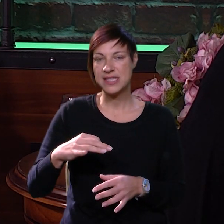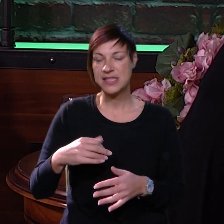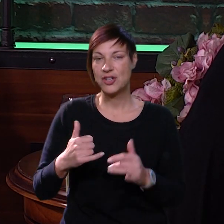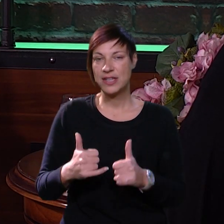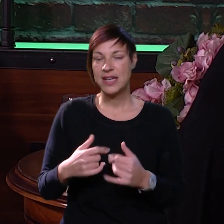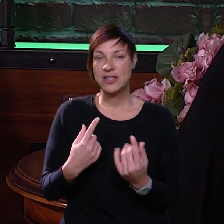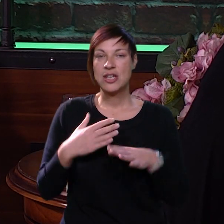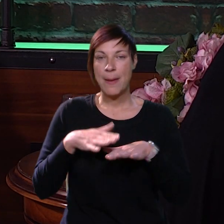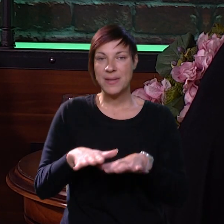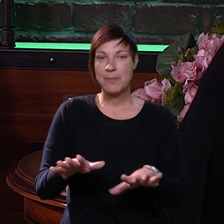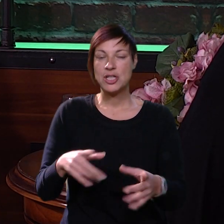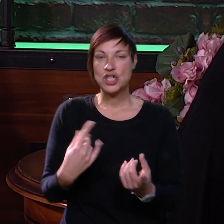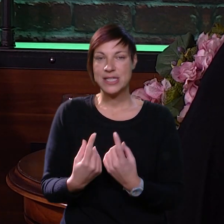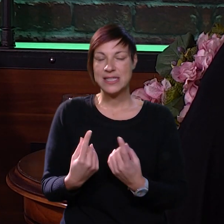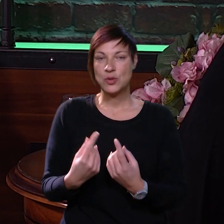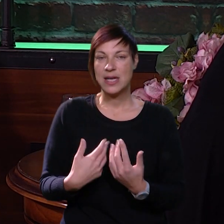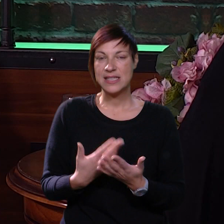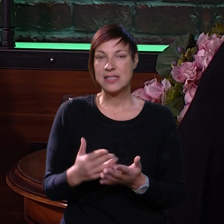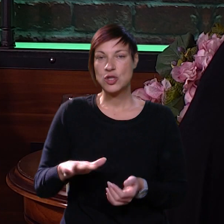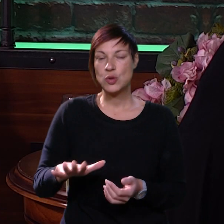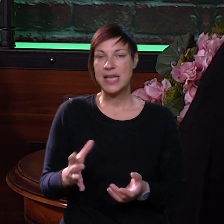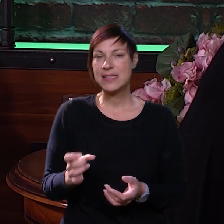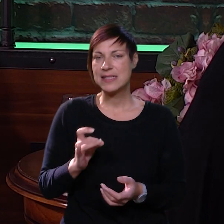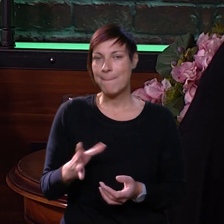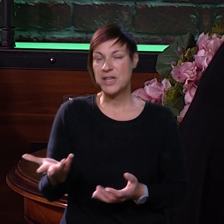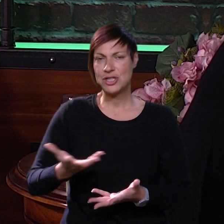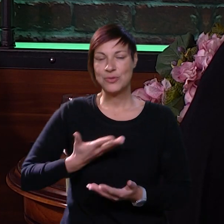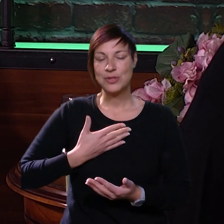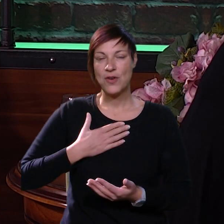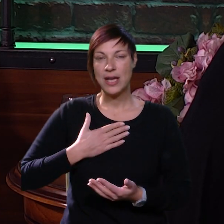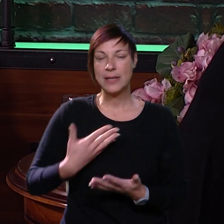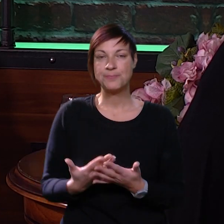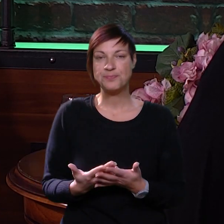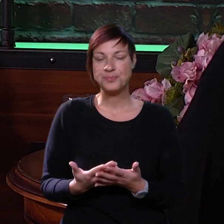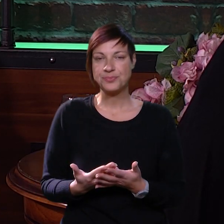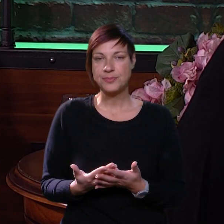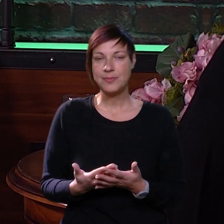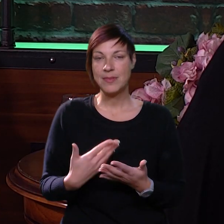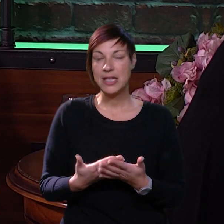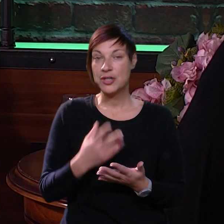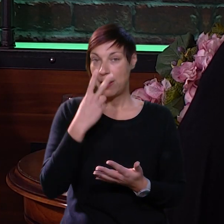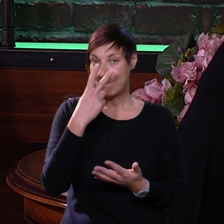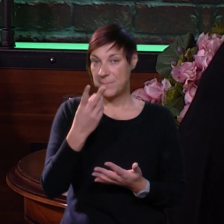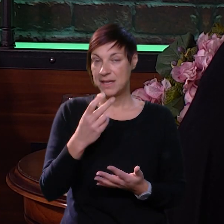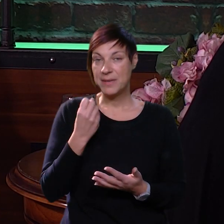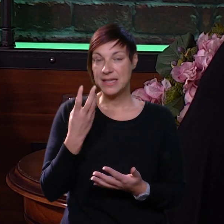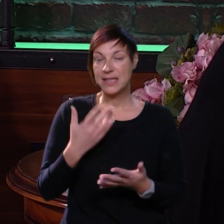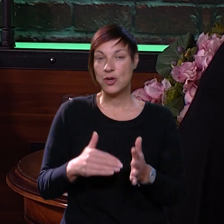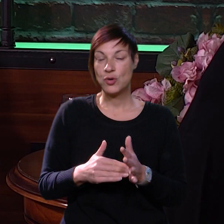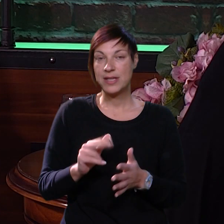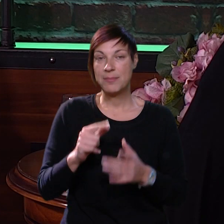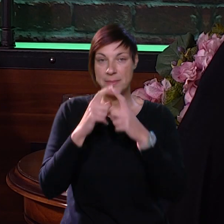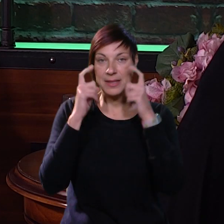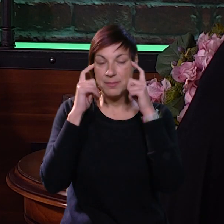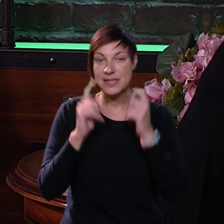trenutnoj epidemiološkoj situaciji, su zapravo djeca joj ako brzo usvojila, čak i oni primijete kada netko